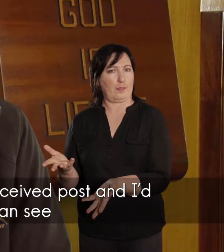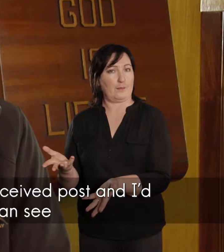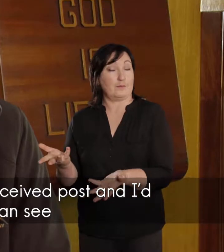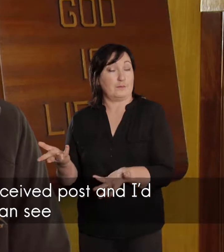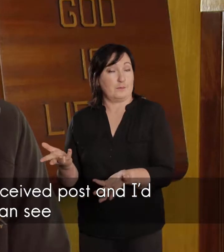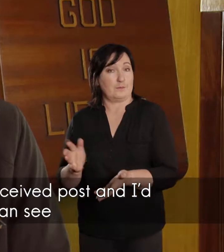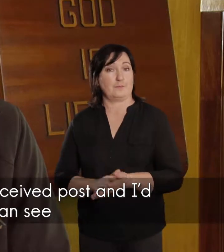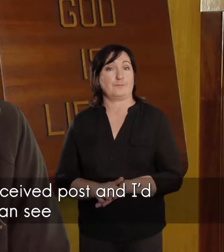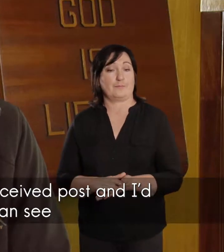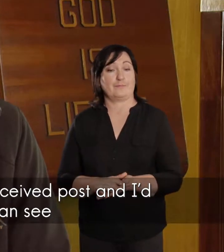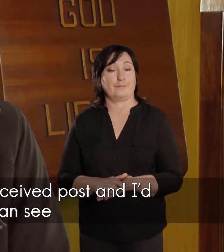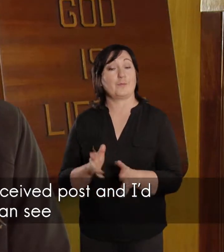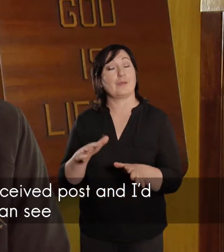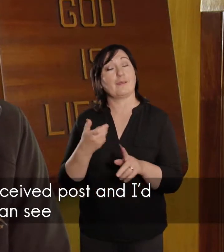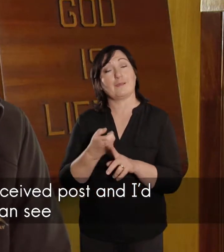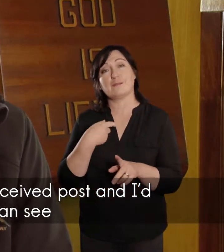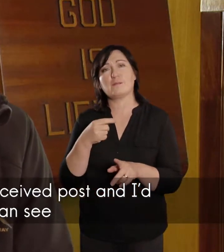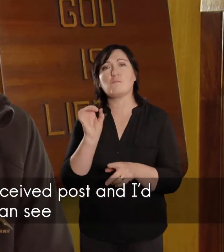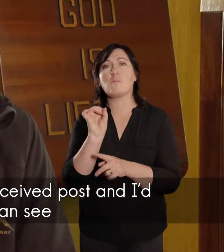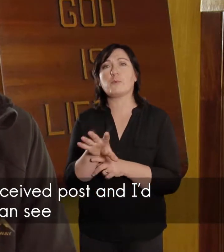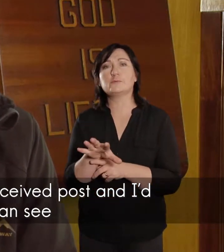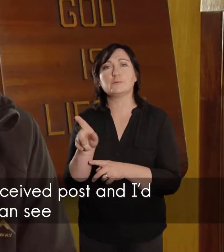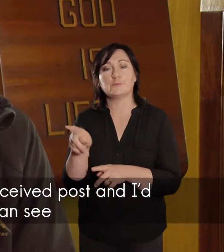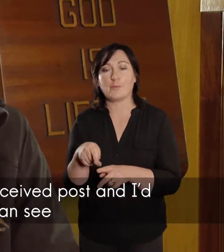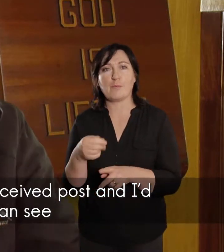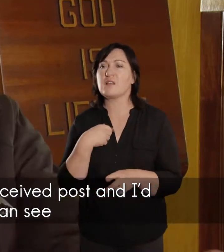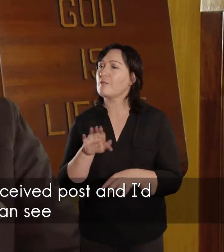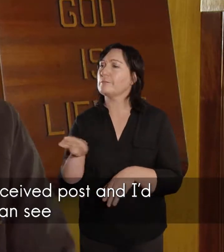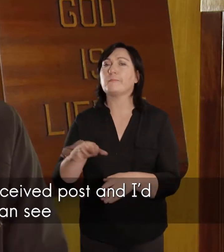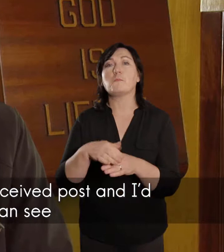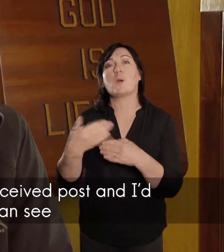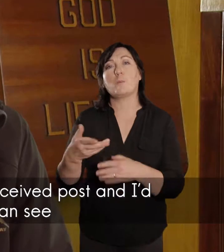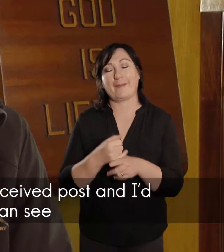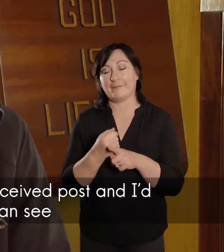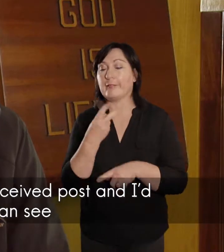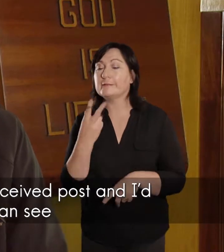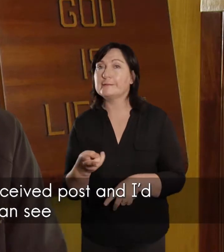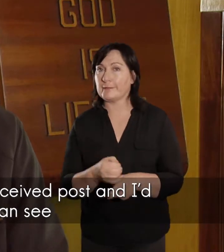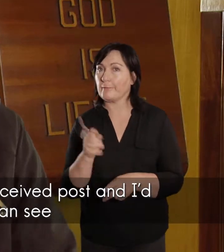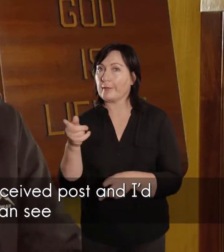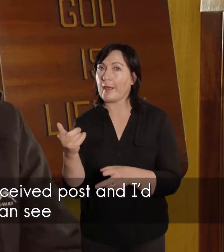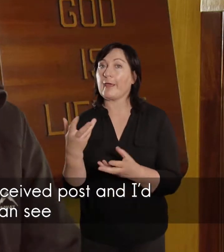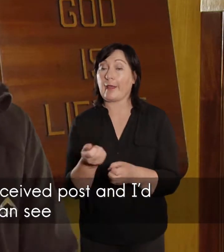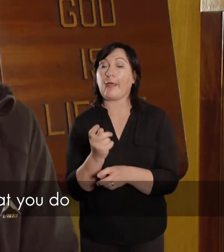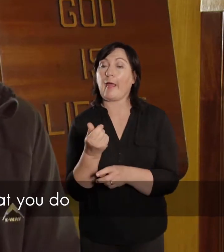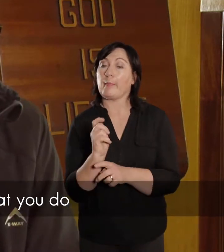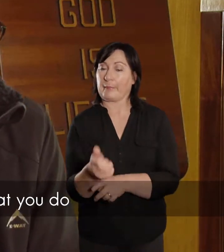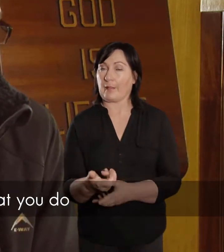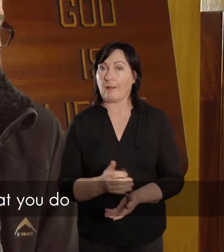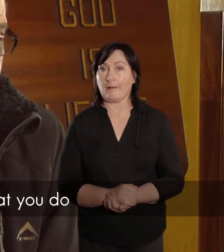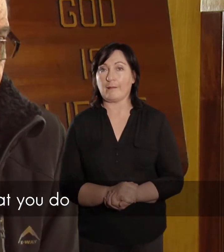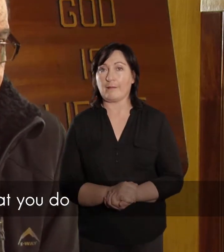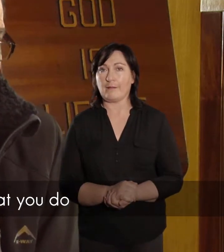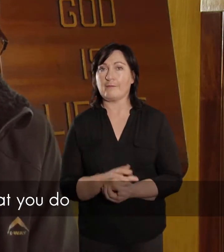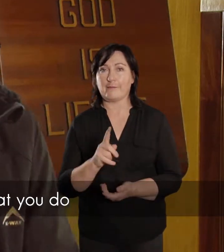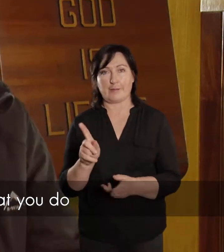ek baie keer, as daar in een post gekom het, het ek gelach, want dan sê ek, vir maak op, wat ek kan sien, of wil ik dan vir